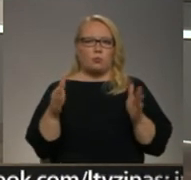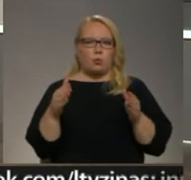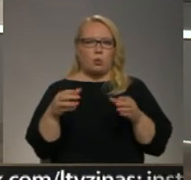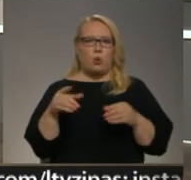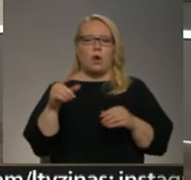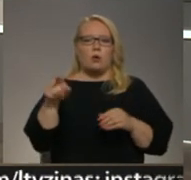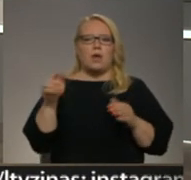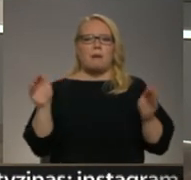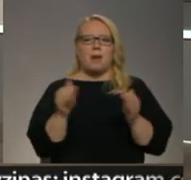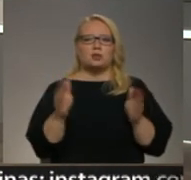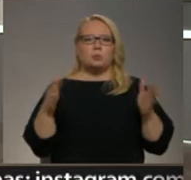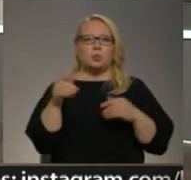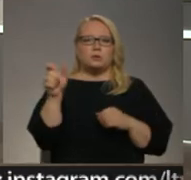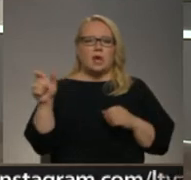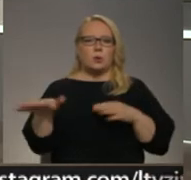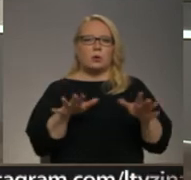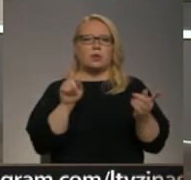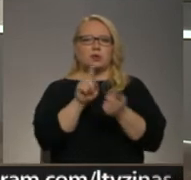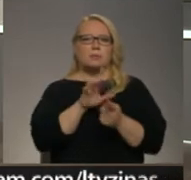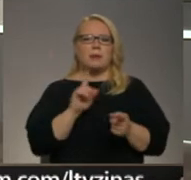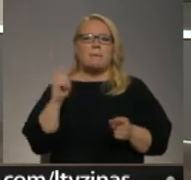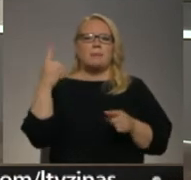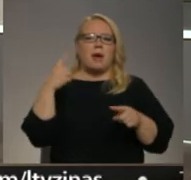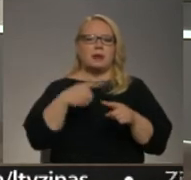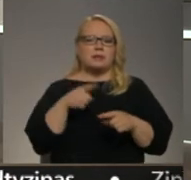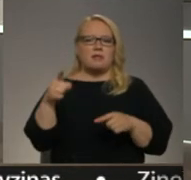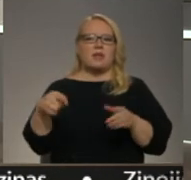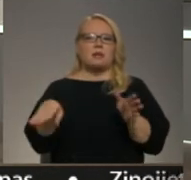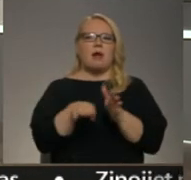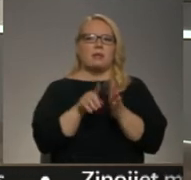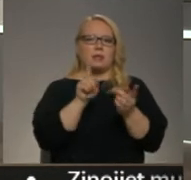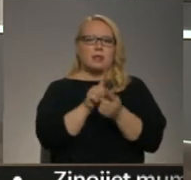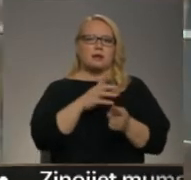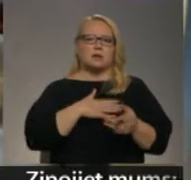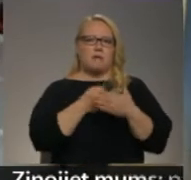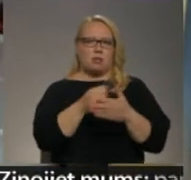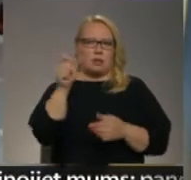bija pirmā reize, kad viņa klātē ne tikās ar savu atbalstītāju. Stāstas grundas televīzija.